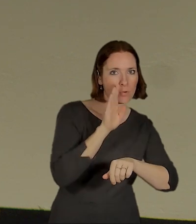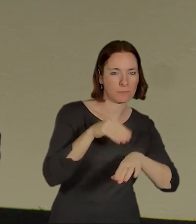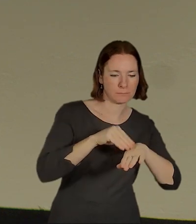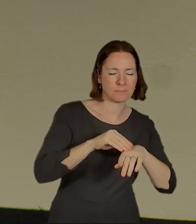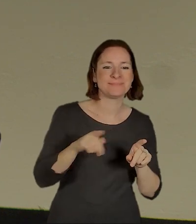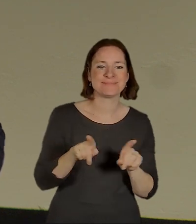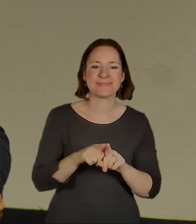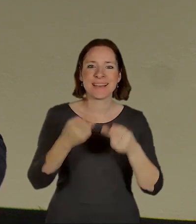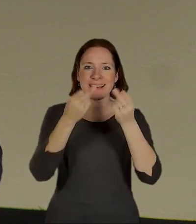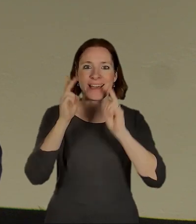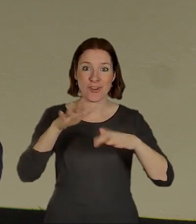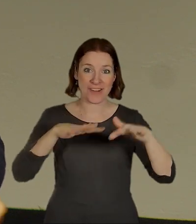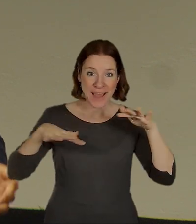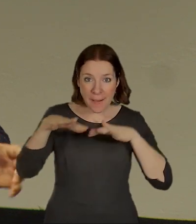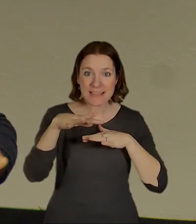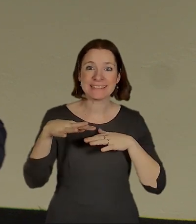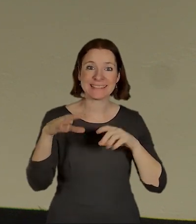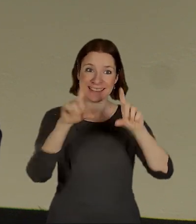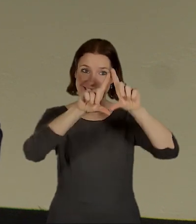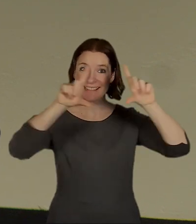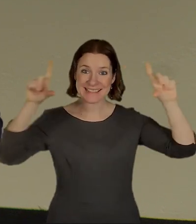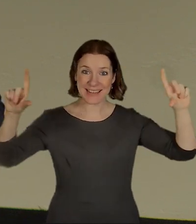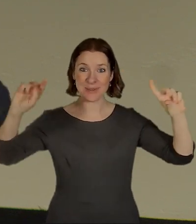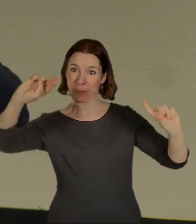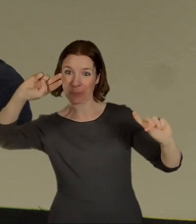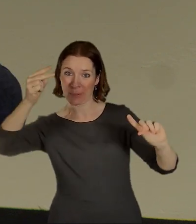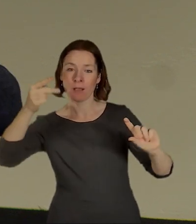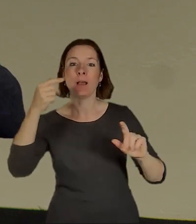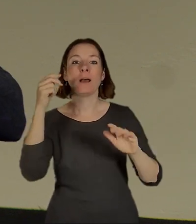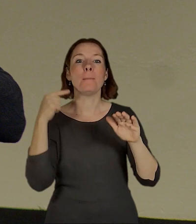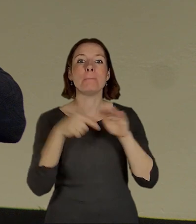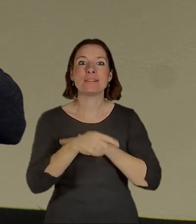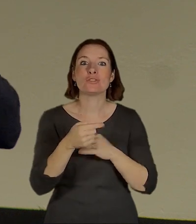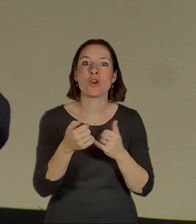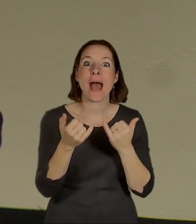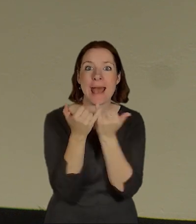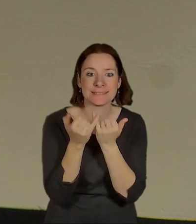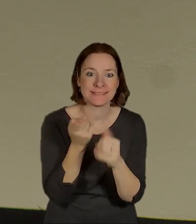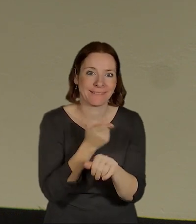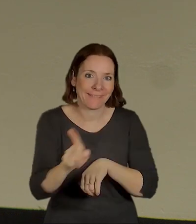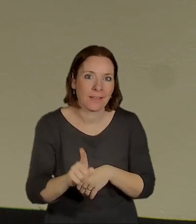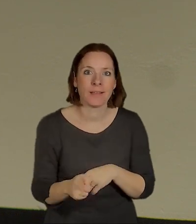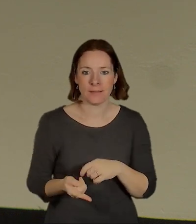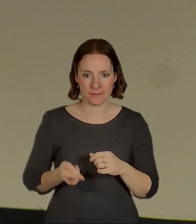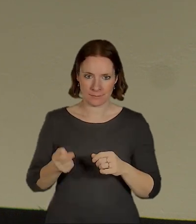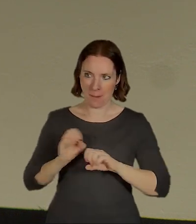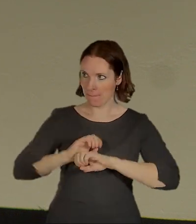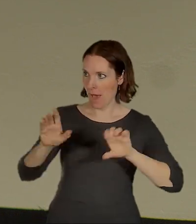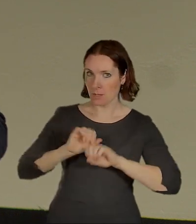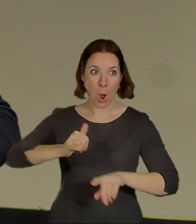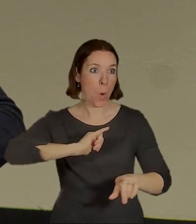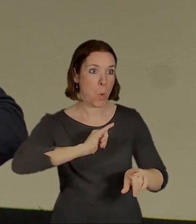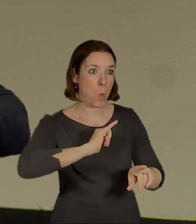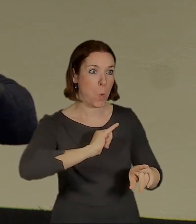převěsili cedule na Metro S a setkalo se to se zájmem médií s nepochopením veřejnosti, ale to už je zase jiná